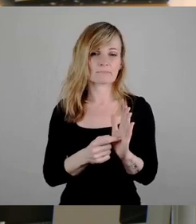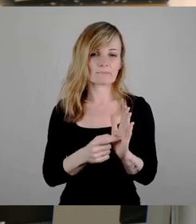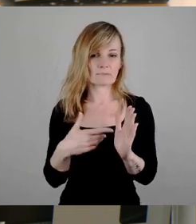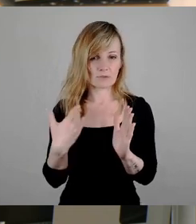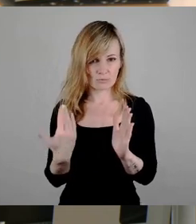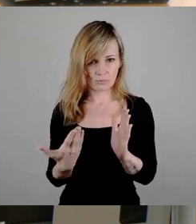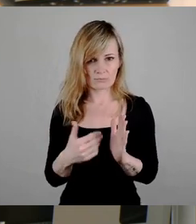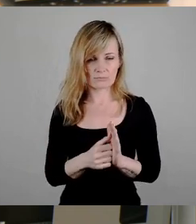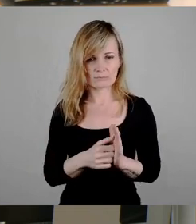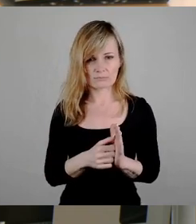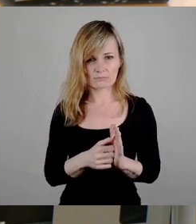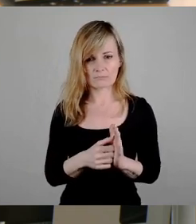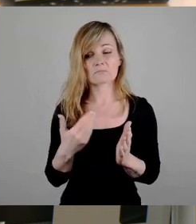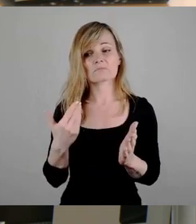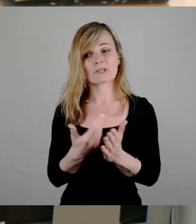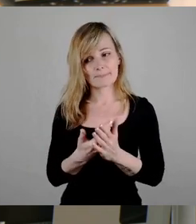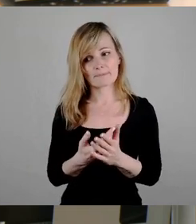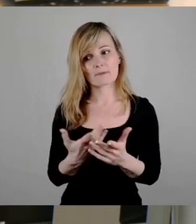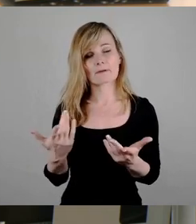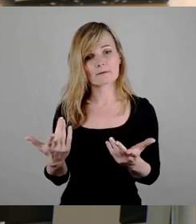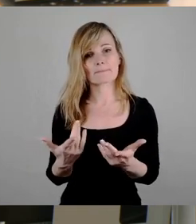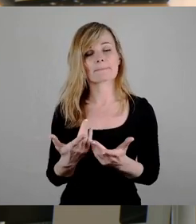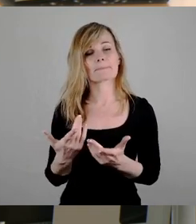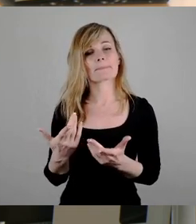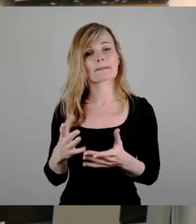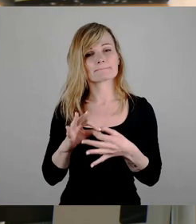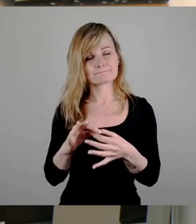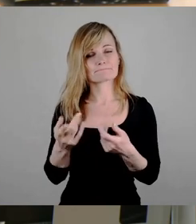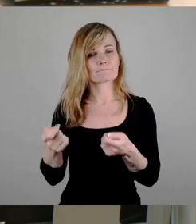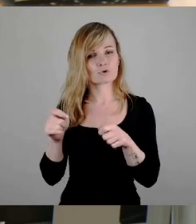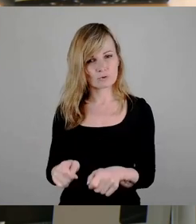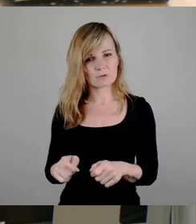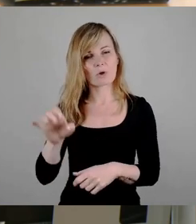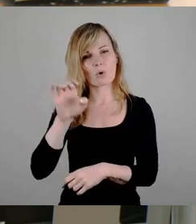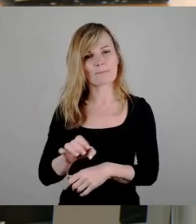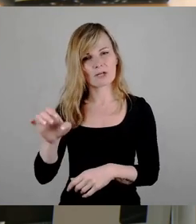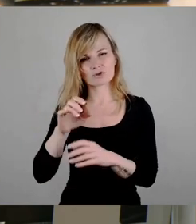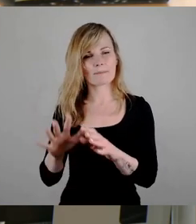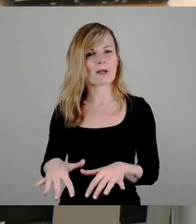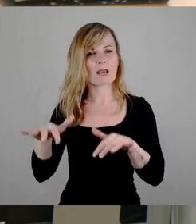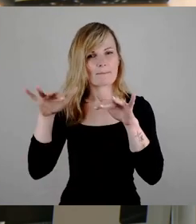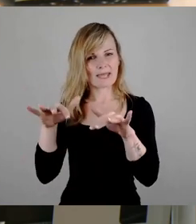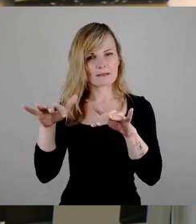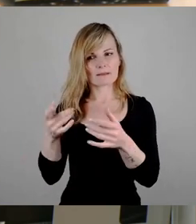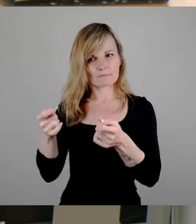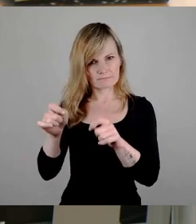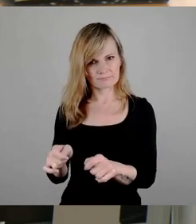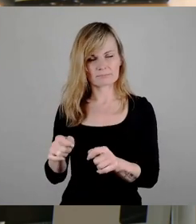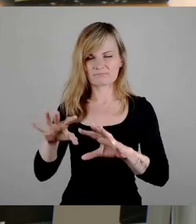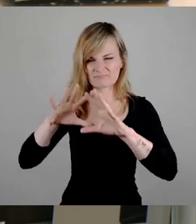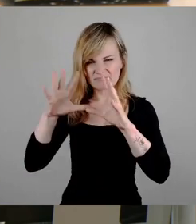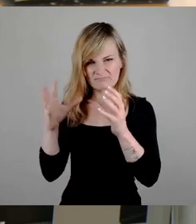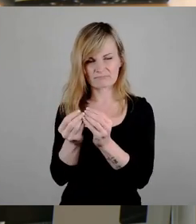Beschluss, einen Entschließungsantrag des Europäischen Parlaments. Das ist relativ selten, der ist sehr umfangreich und der ist